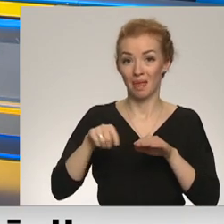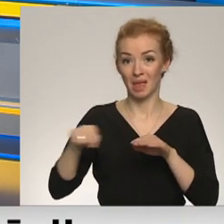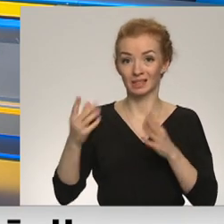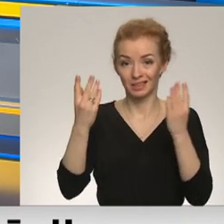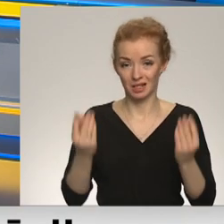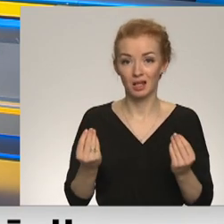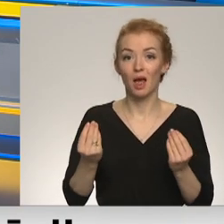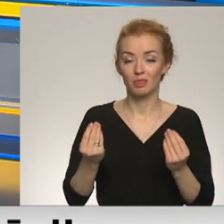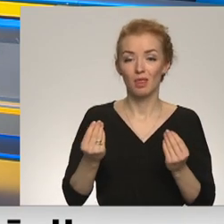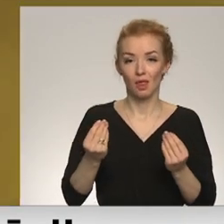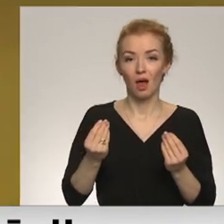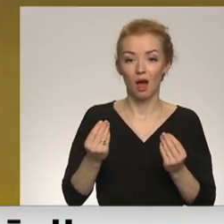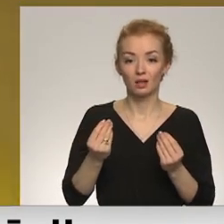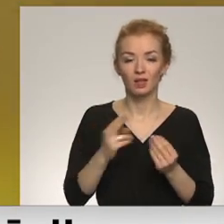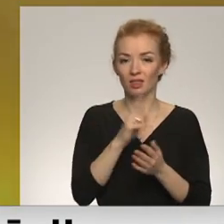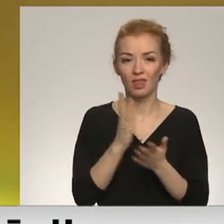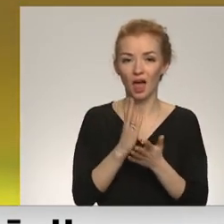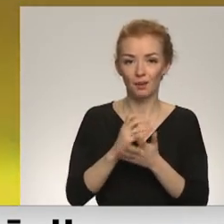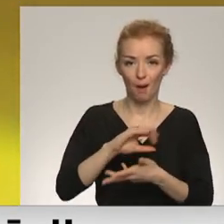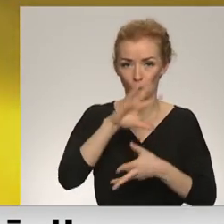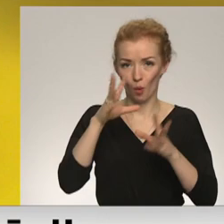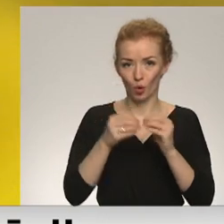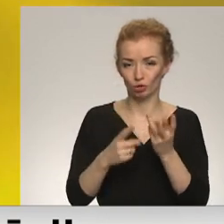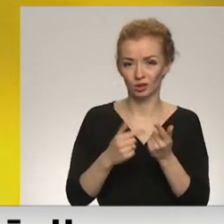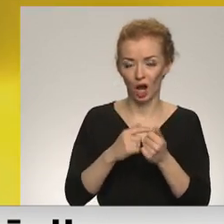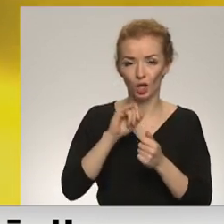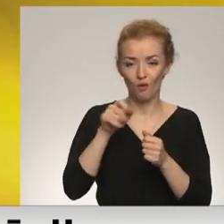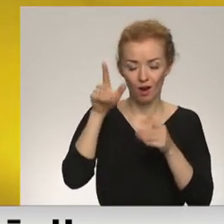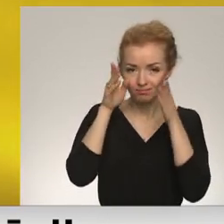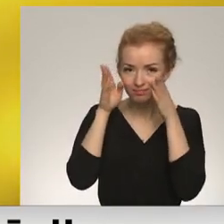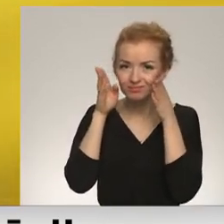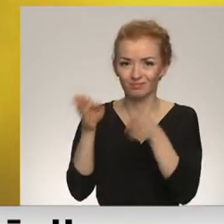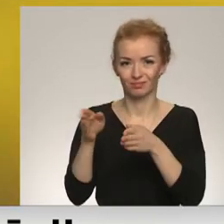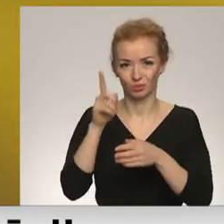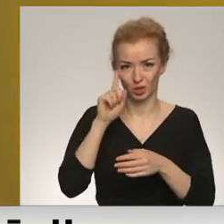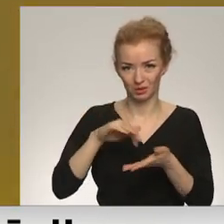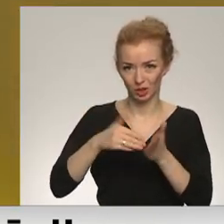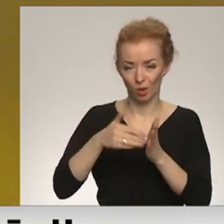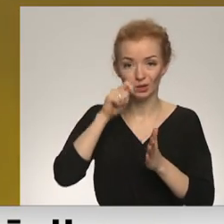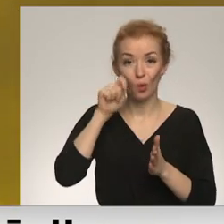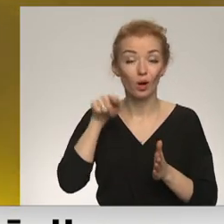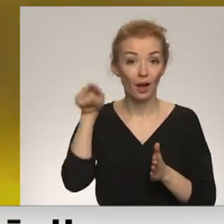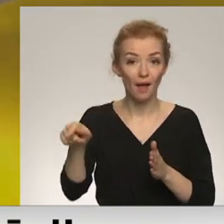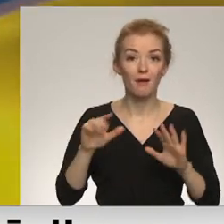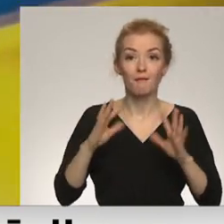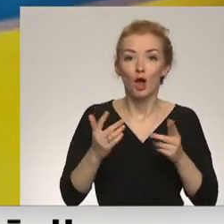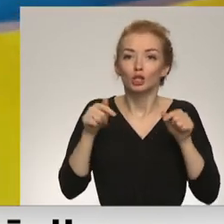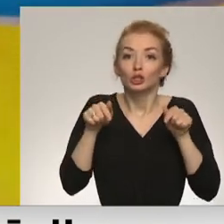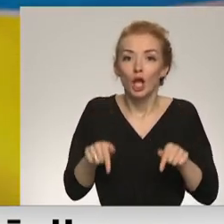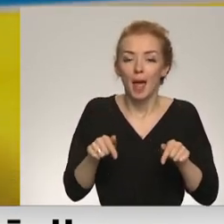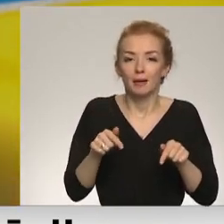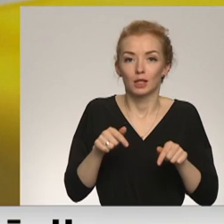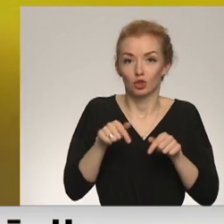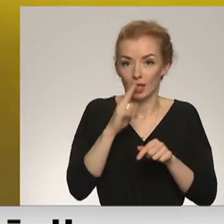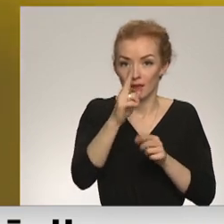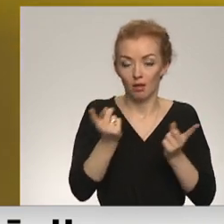tik daudz skaitļus neesam apkopojuši. Ņemot vairāk, visu uzmanību ir bijusi pievērsta situācija Ukrainā. Vai šeit pēdējās